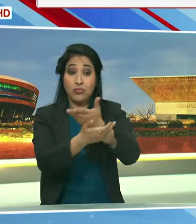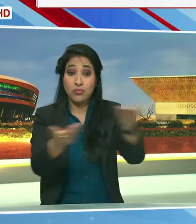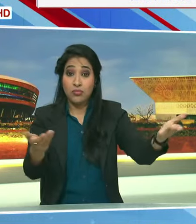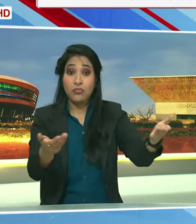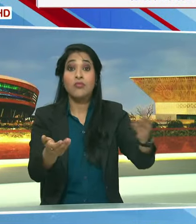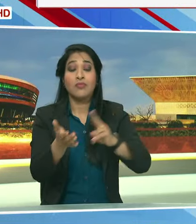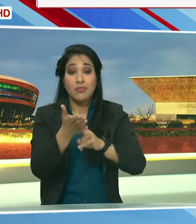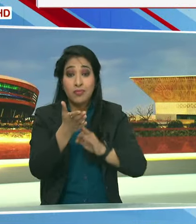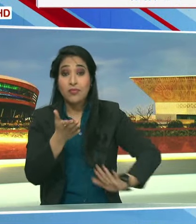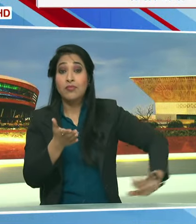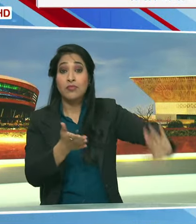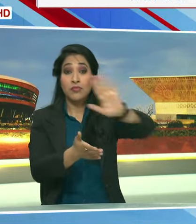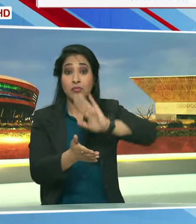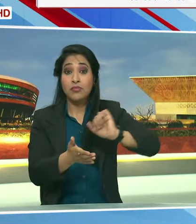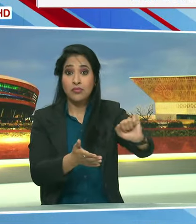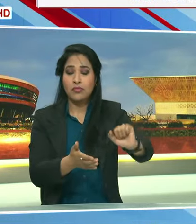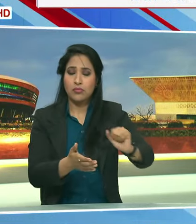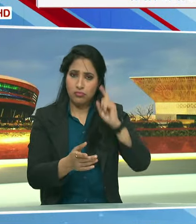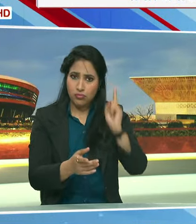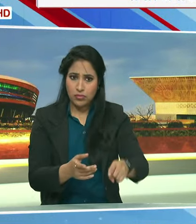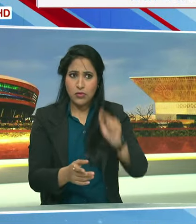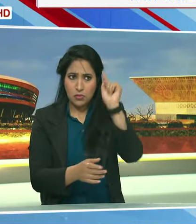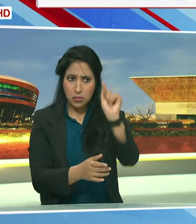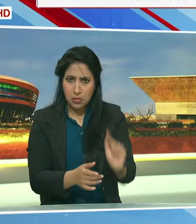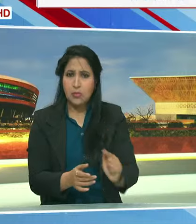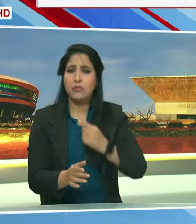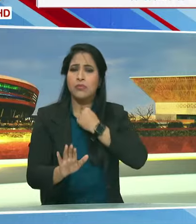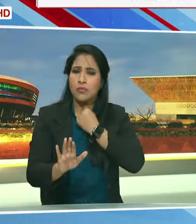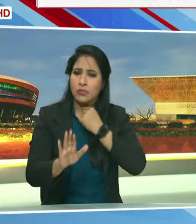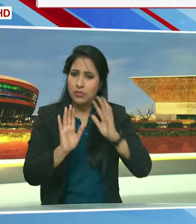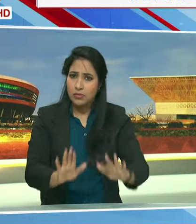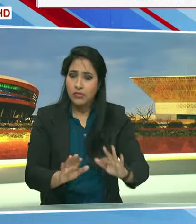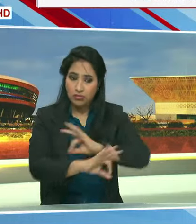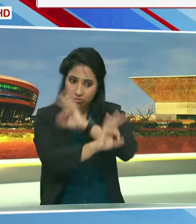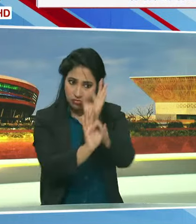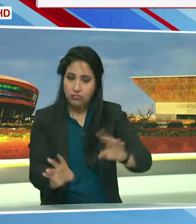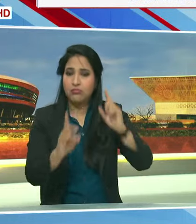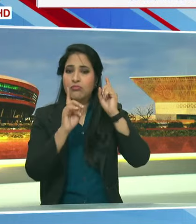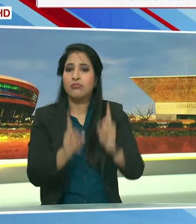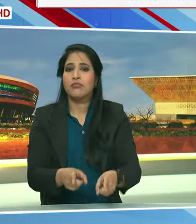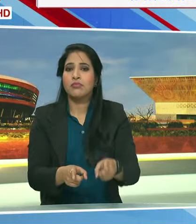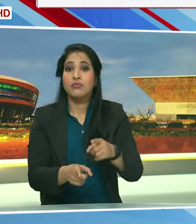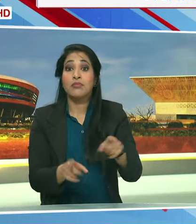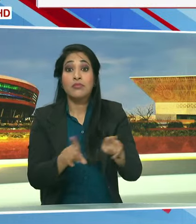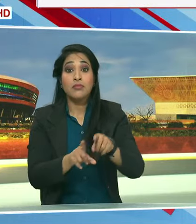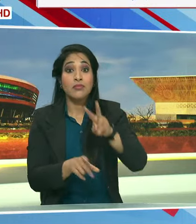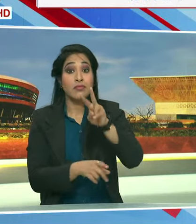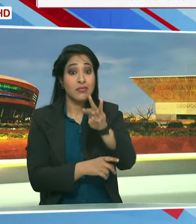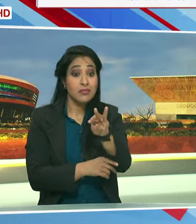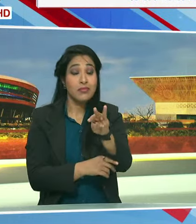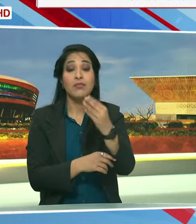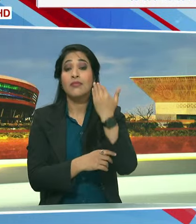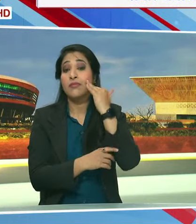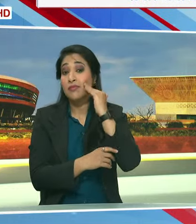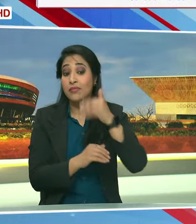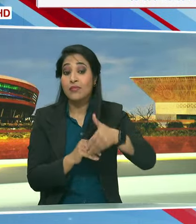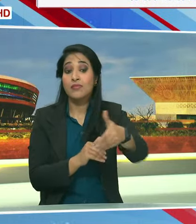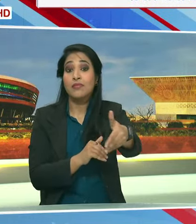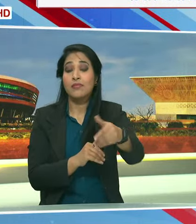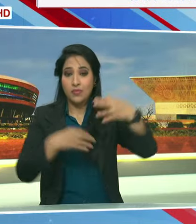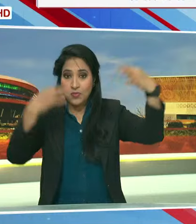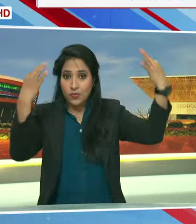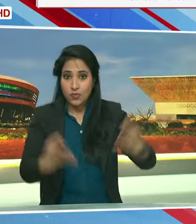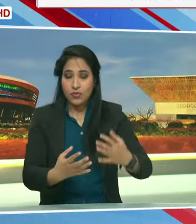राष्ट्र को आस्वाशन दिया गया था उसकी पूर्ती हो सके तेईस सारीक से एक